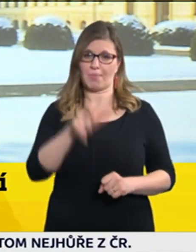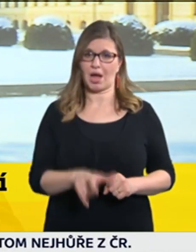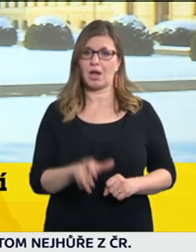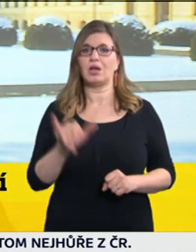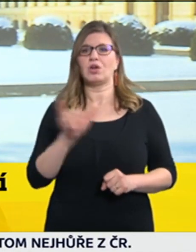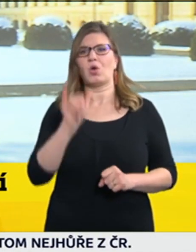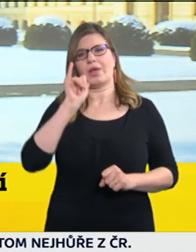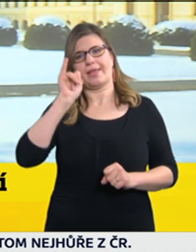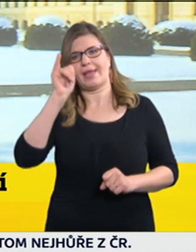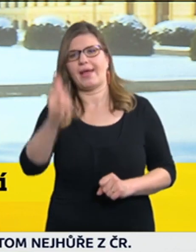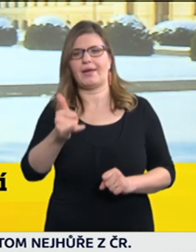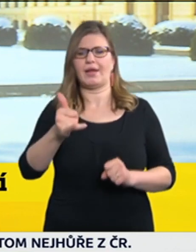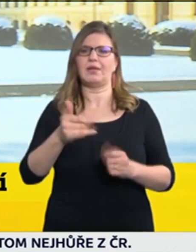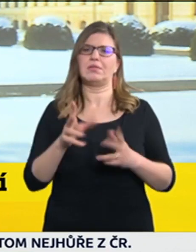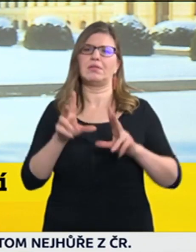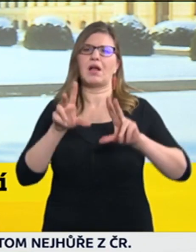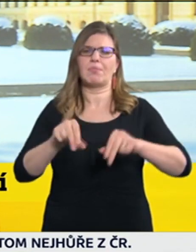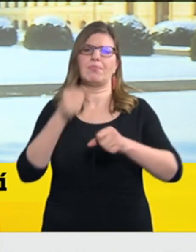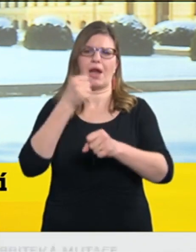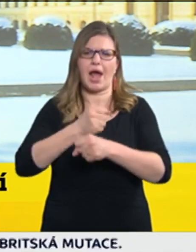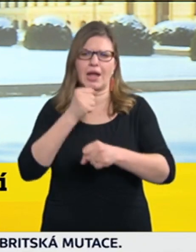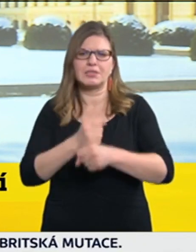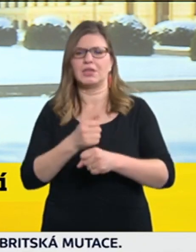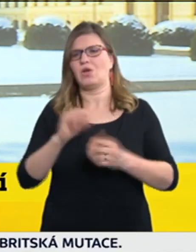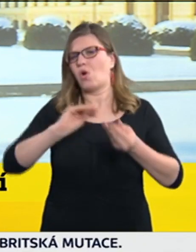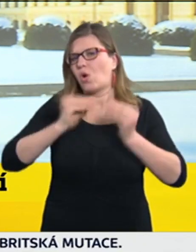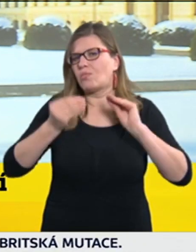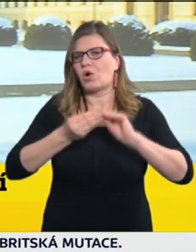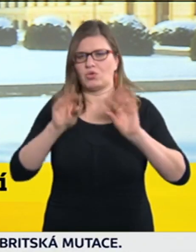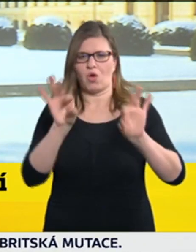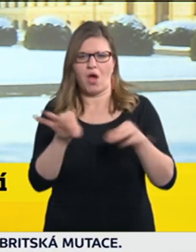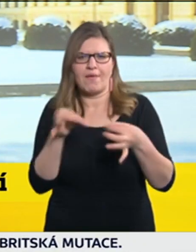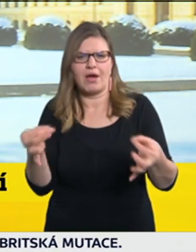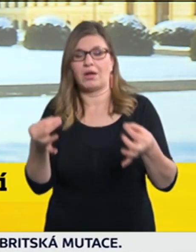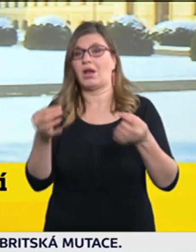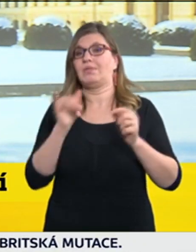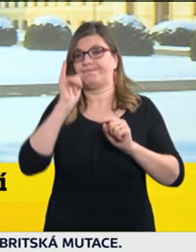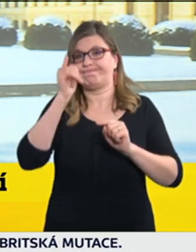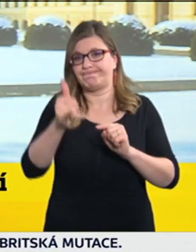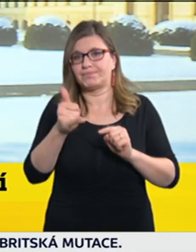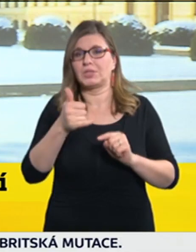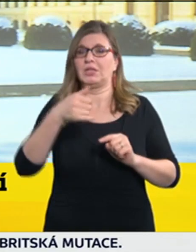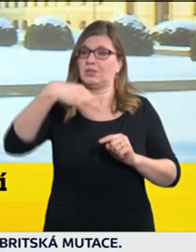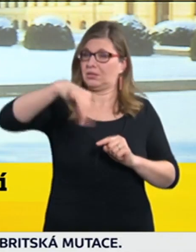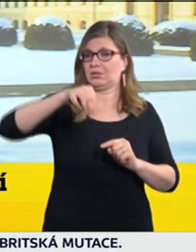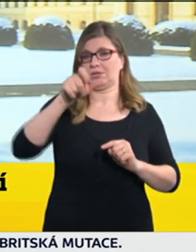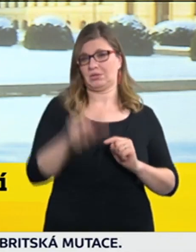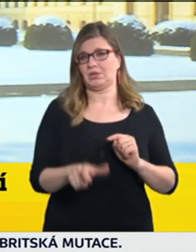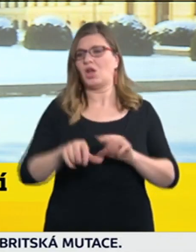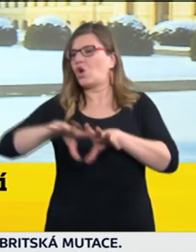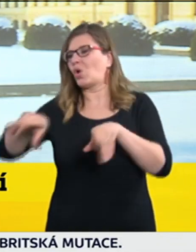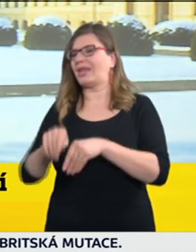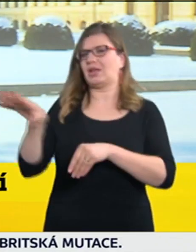vyhledávají ve smyslu výkonu svého zaměstnání, povolání podnikatelské či jiné činnosti, jinými slovy, nebude to pro jejich rodinné